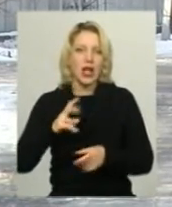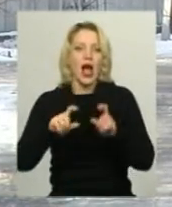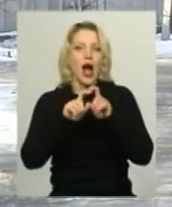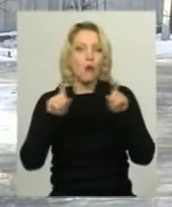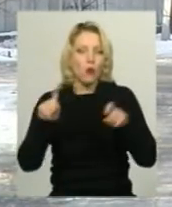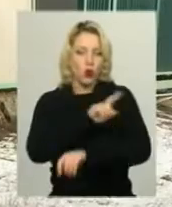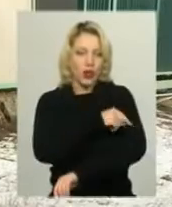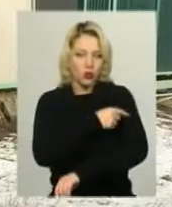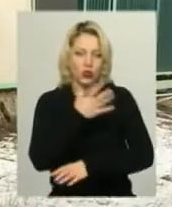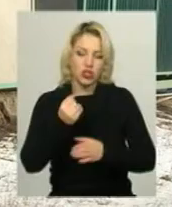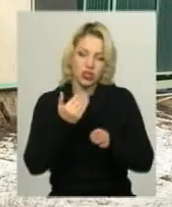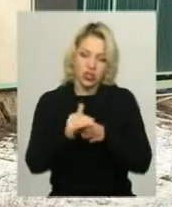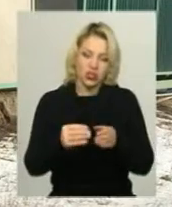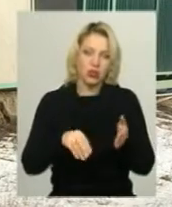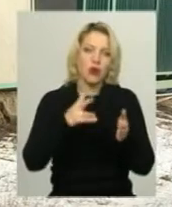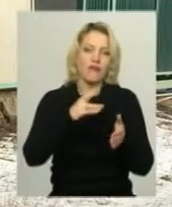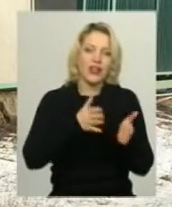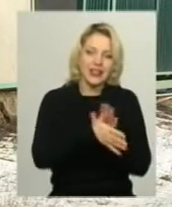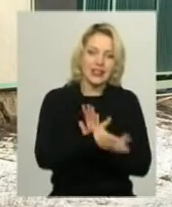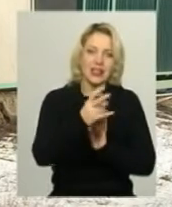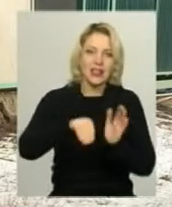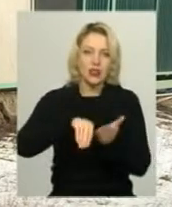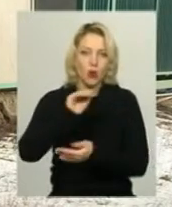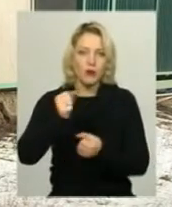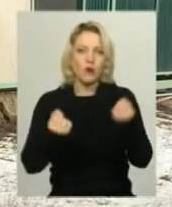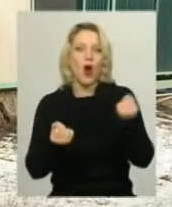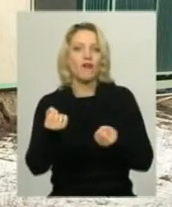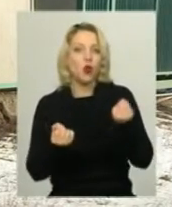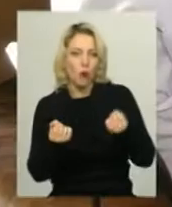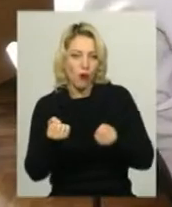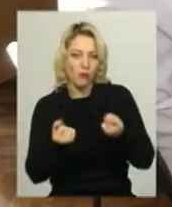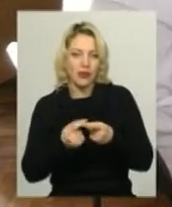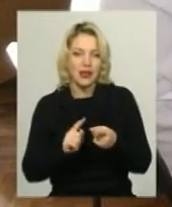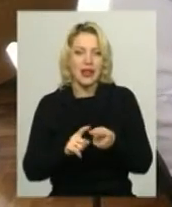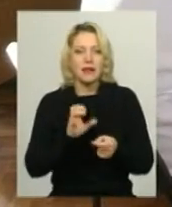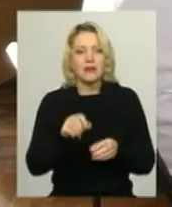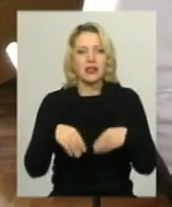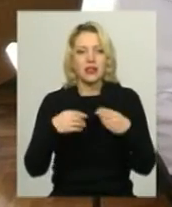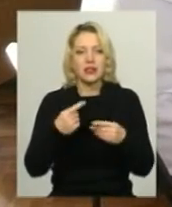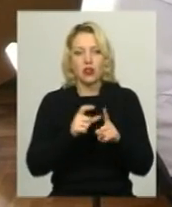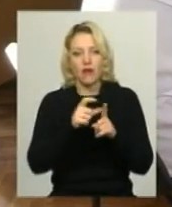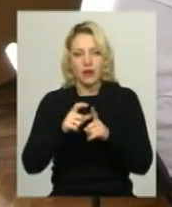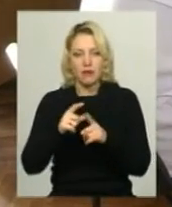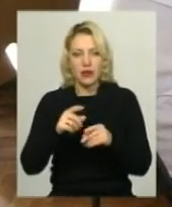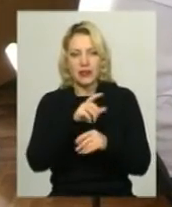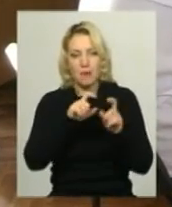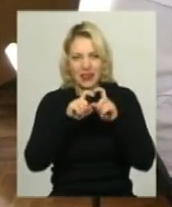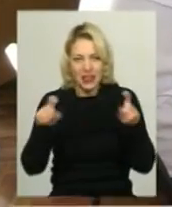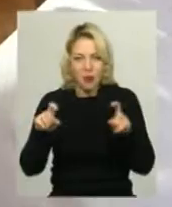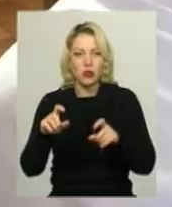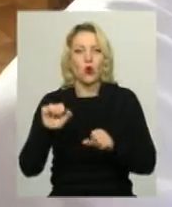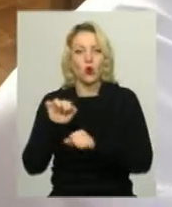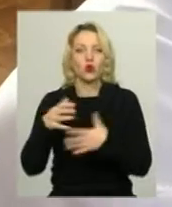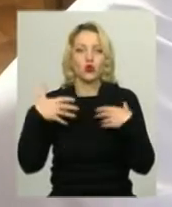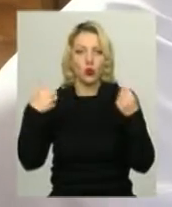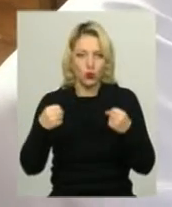частину витратили на закупівлю автомобіля. За словами головного спеціаліста з організації та надання первинної медичної допомоги Департаменту охорони